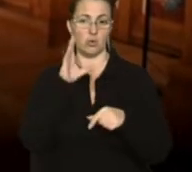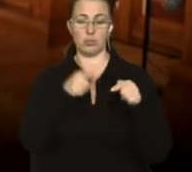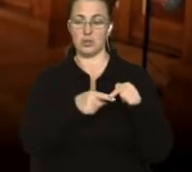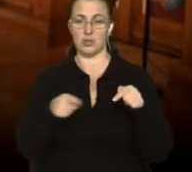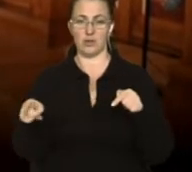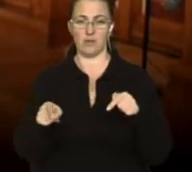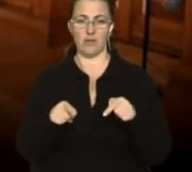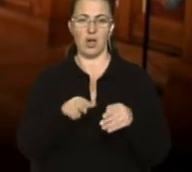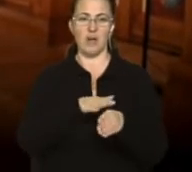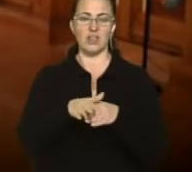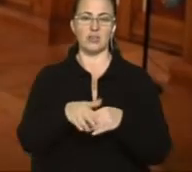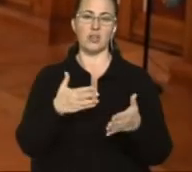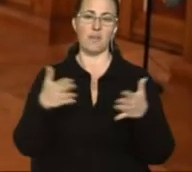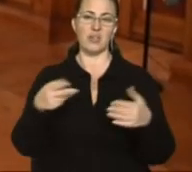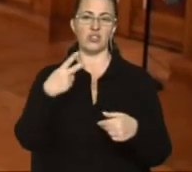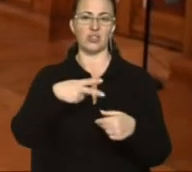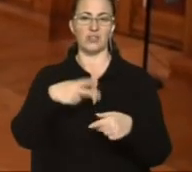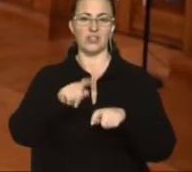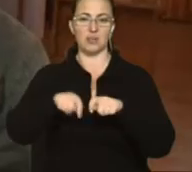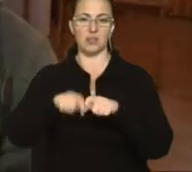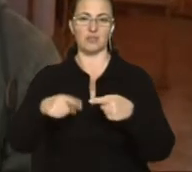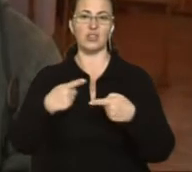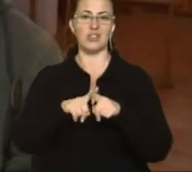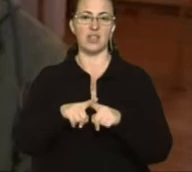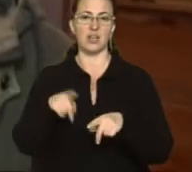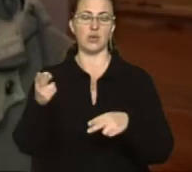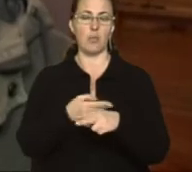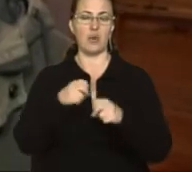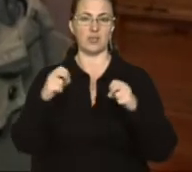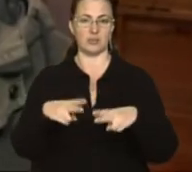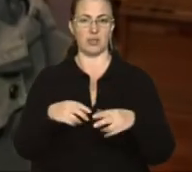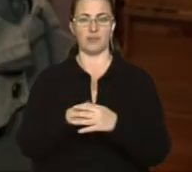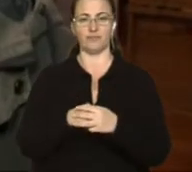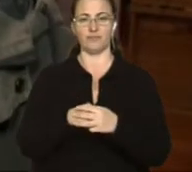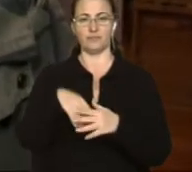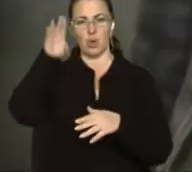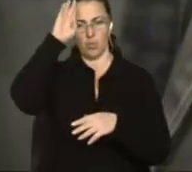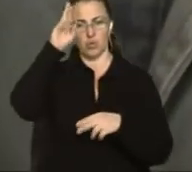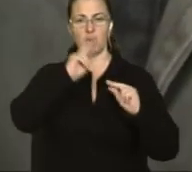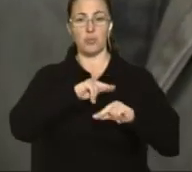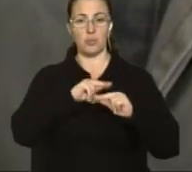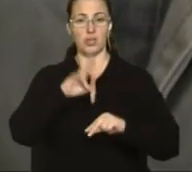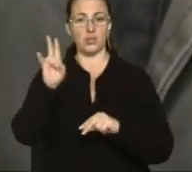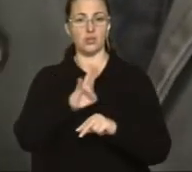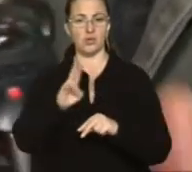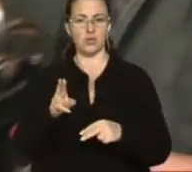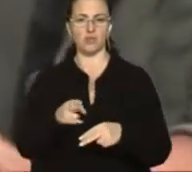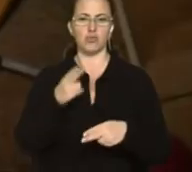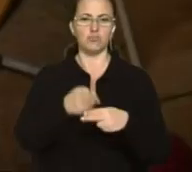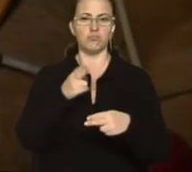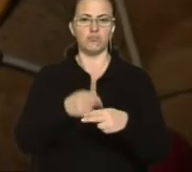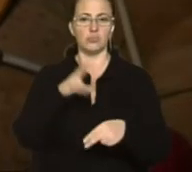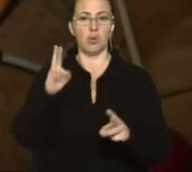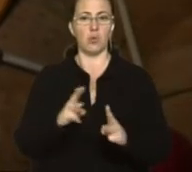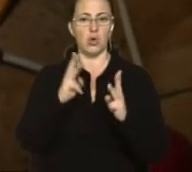здійснили близько 20 перевірок на техніку безпеки. Андрій Давида Паламар у цій церкві. Щоб не допустити пожежі, після кожної служби